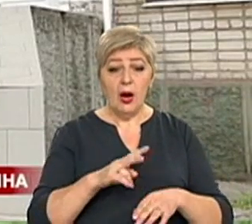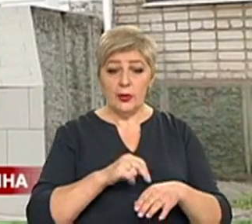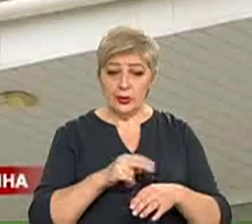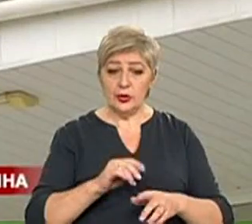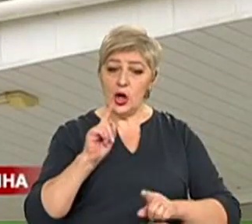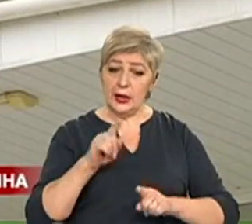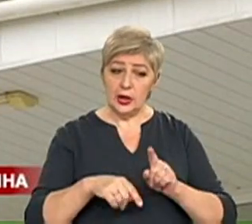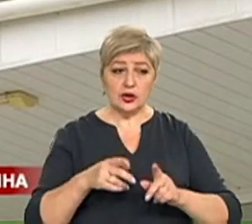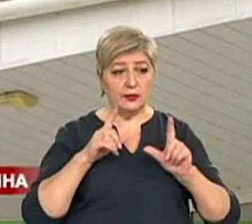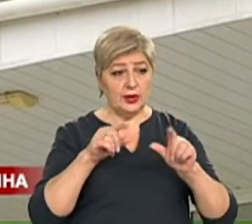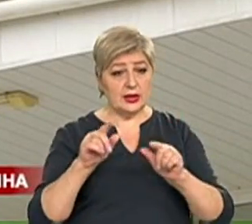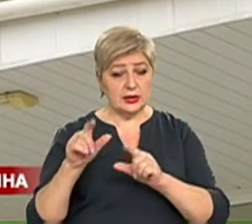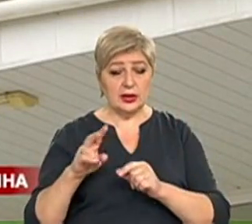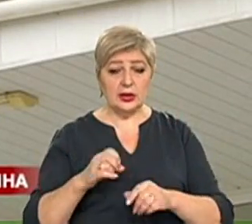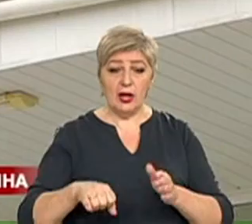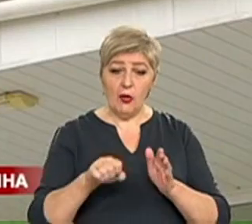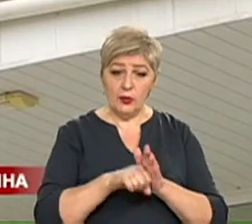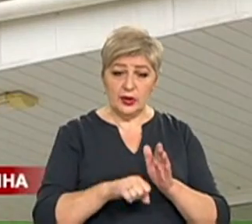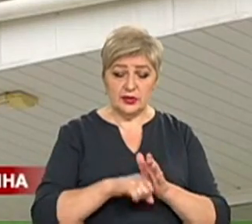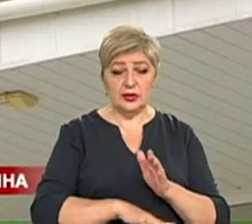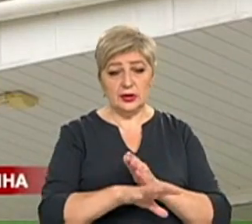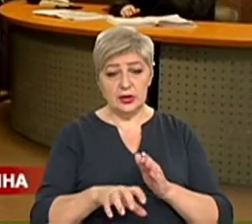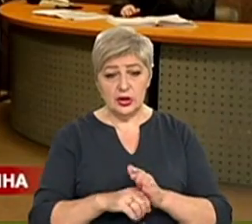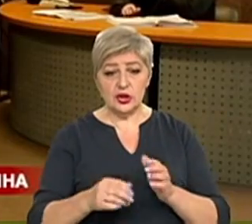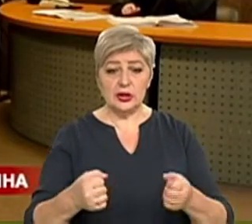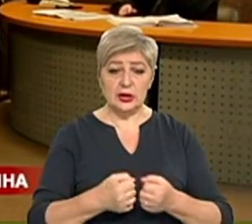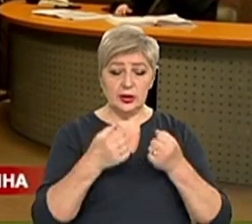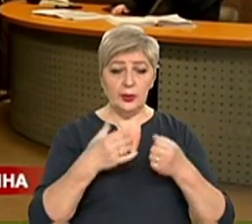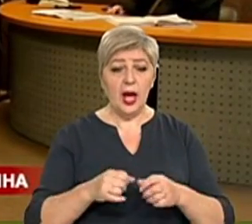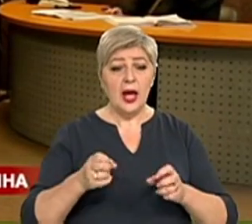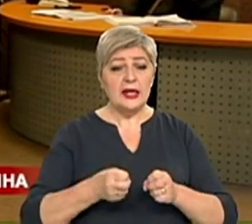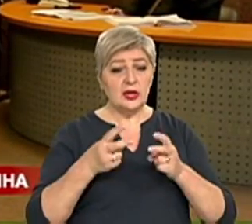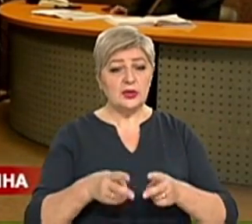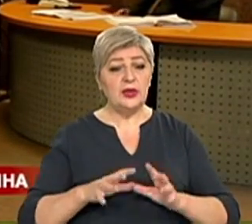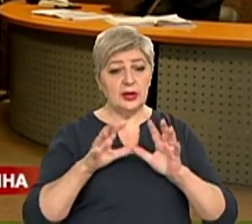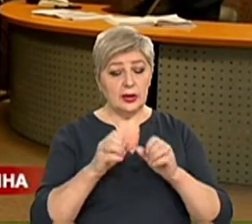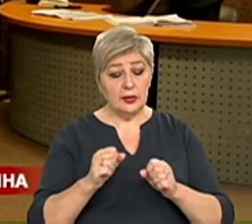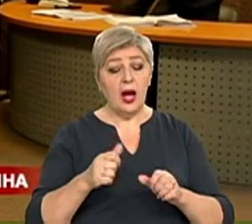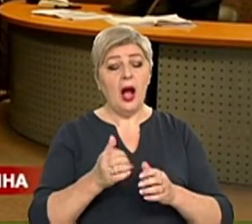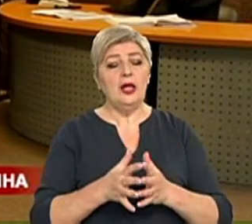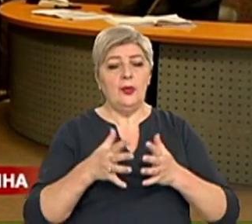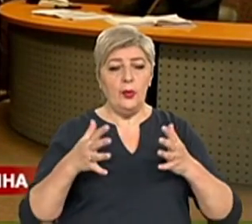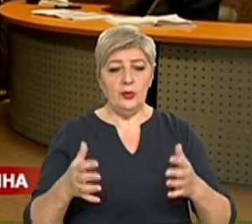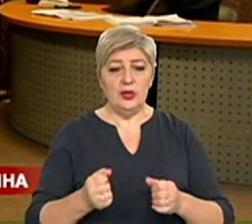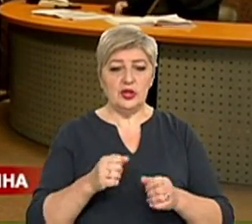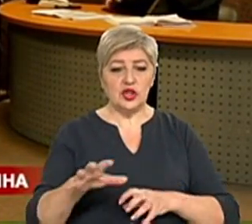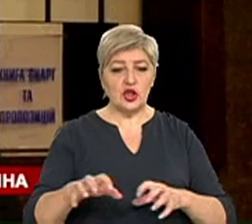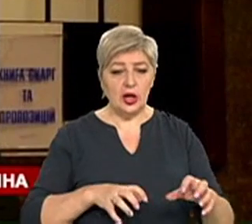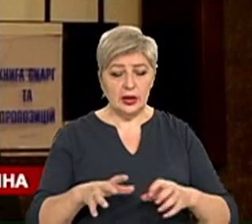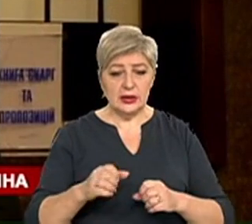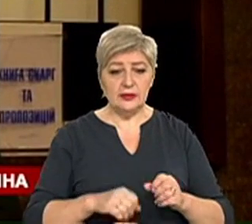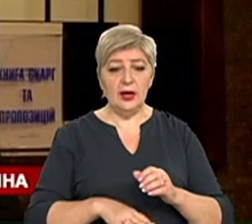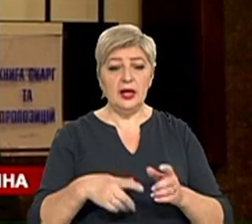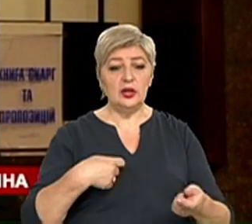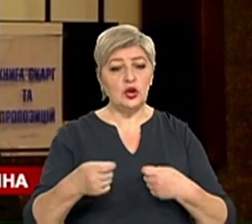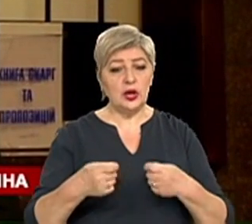виїздили на вбивства, крадіжки, ДТП та розбійні напади. Натомість побільшало випадків шахрайства і торгівлі людьми. За